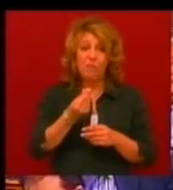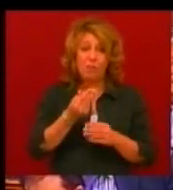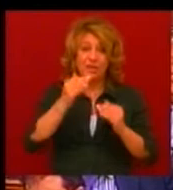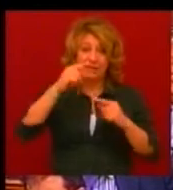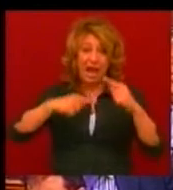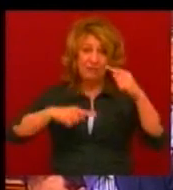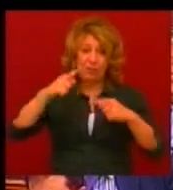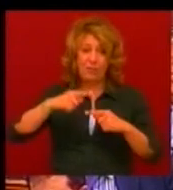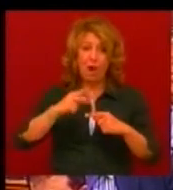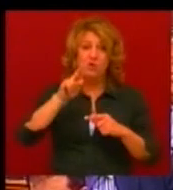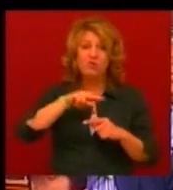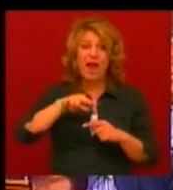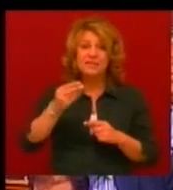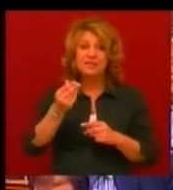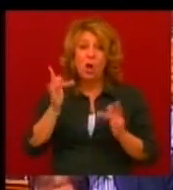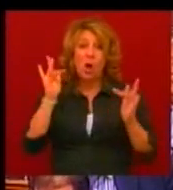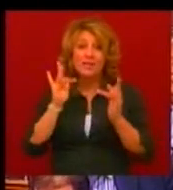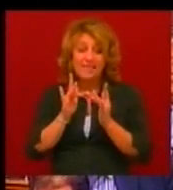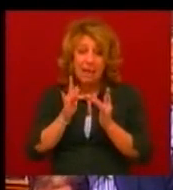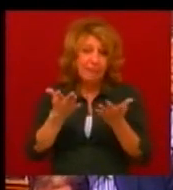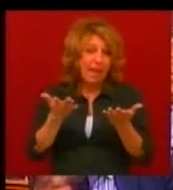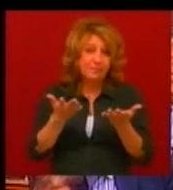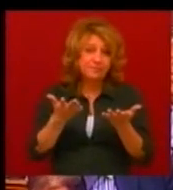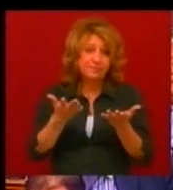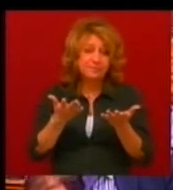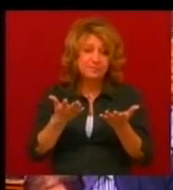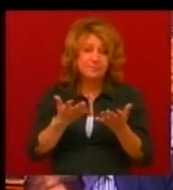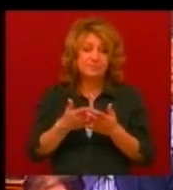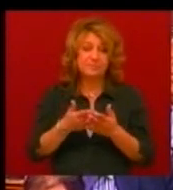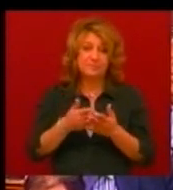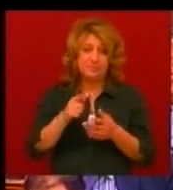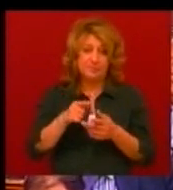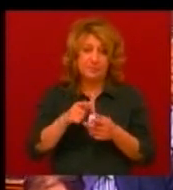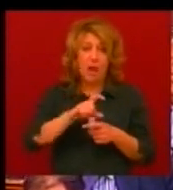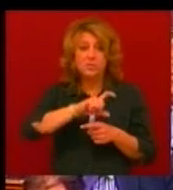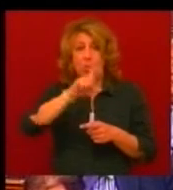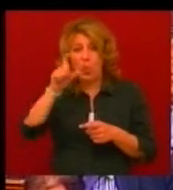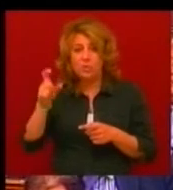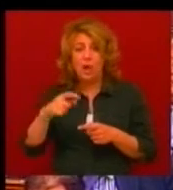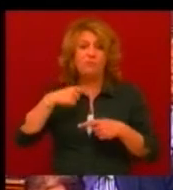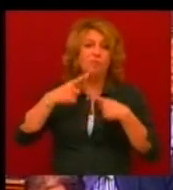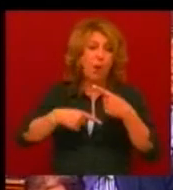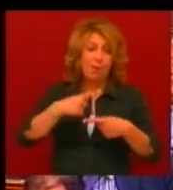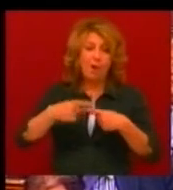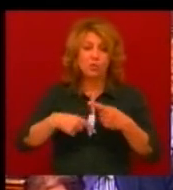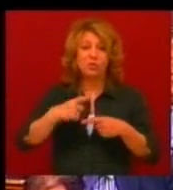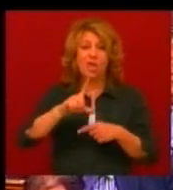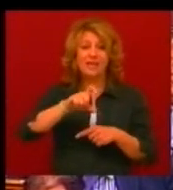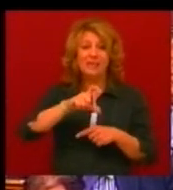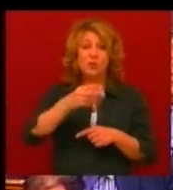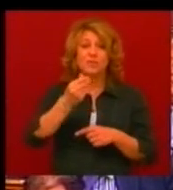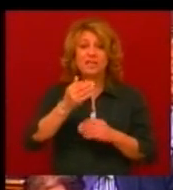pedig a svájci frankkal szemben gyakorlatilag a hírhet kósa szíjártó nyilatkozat óta folyamatosan 200